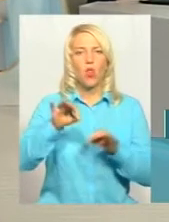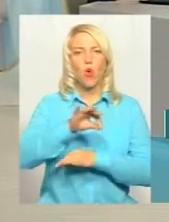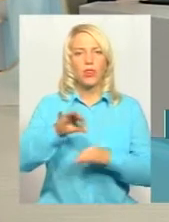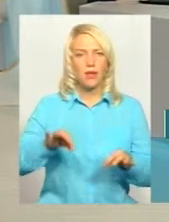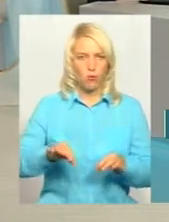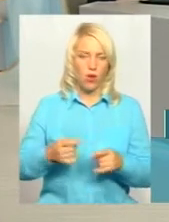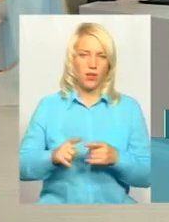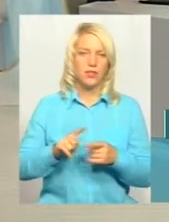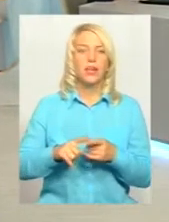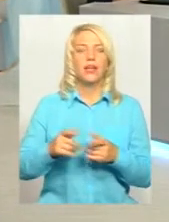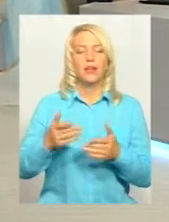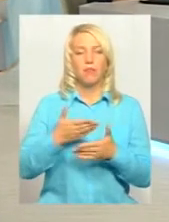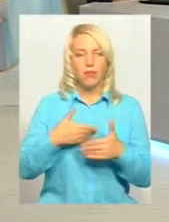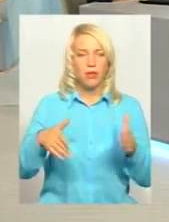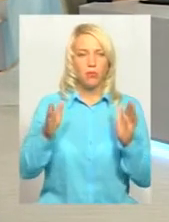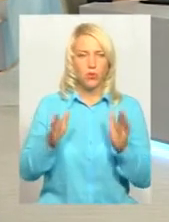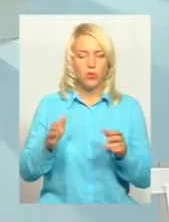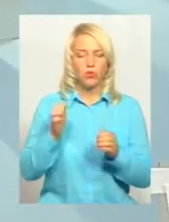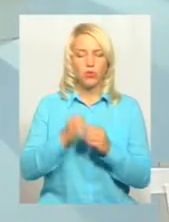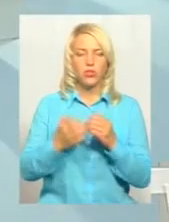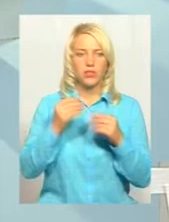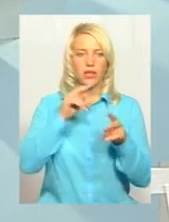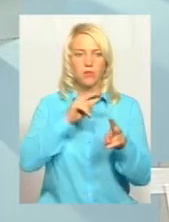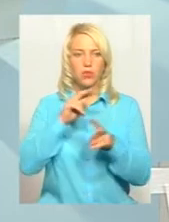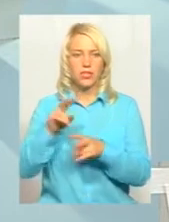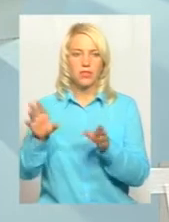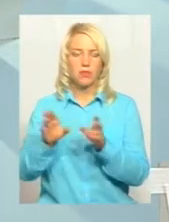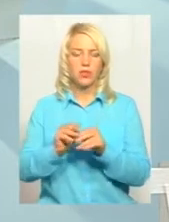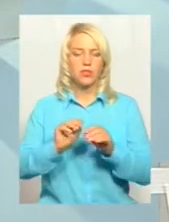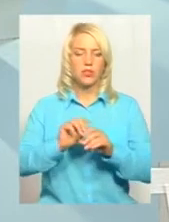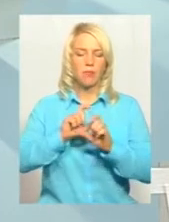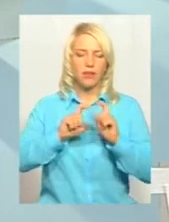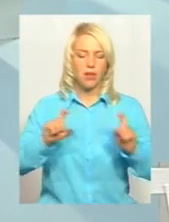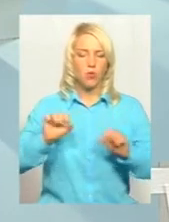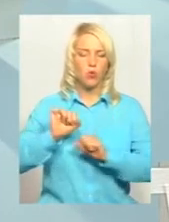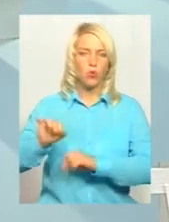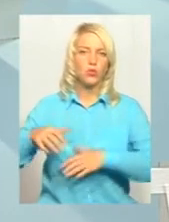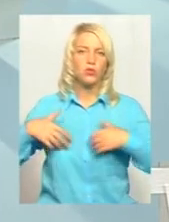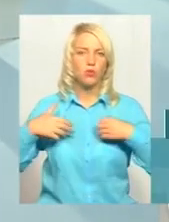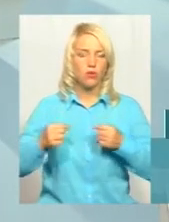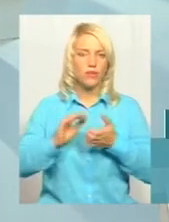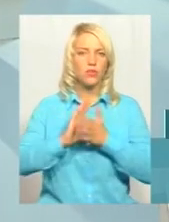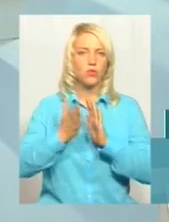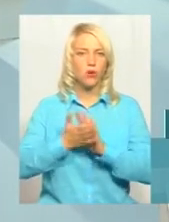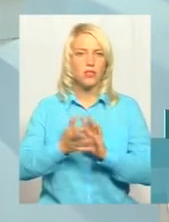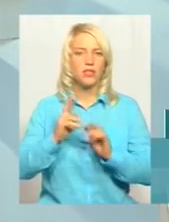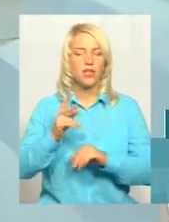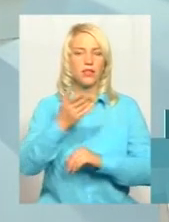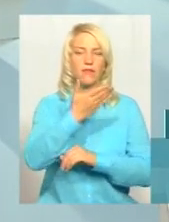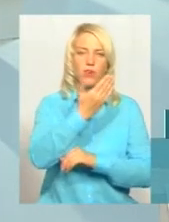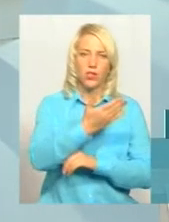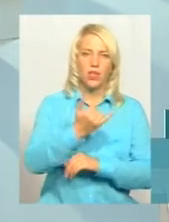Звичайно. Ми ж кожен день моніторимо спільно з Департаментом охорони здоров'я, ситуацію, як і вони по роддомах, так і ми.